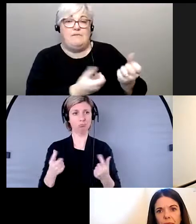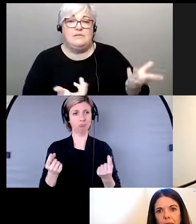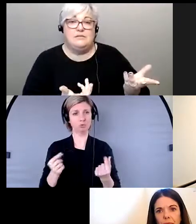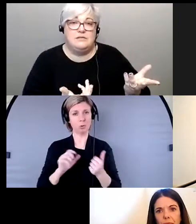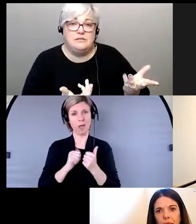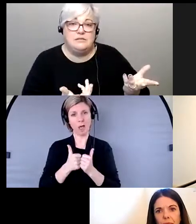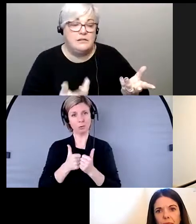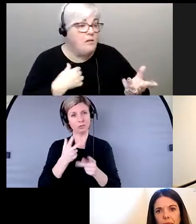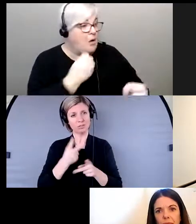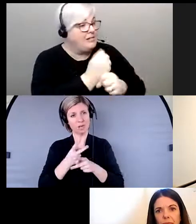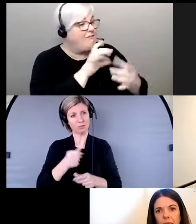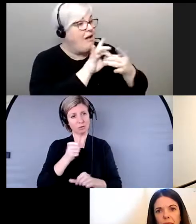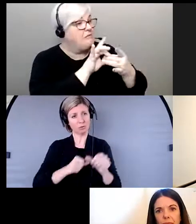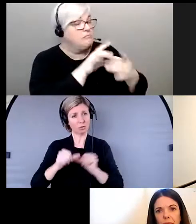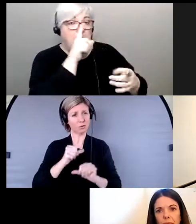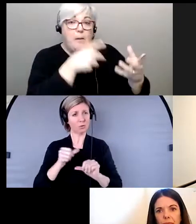des personnes avec qui on travaille.